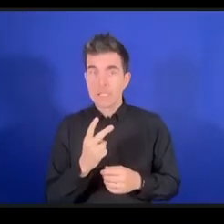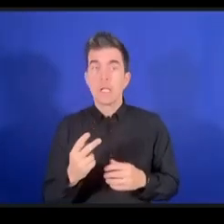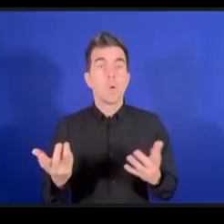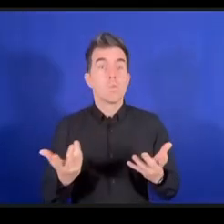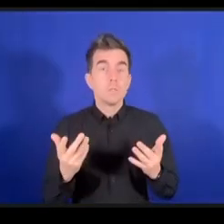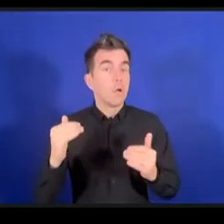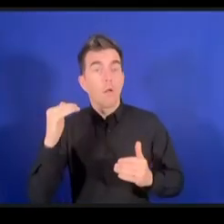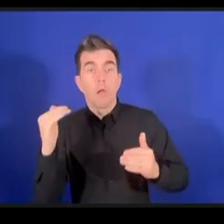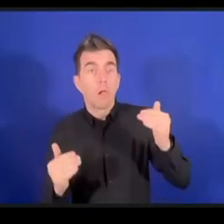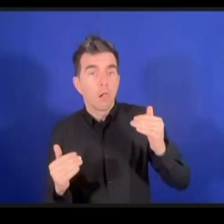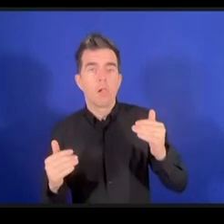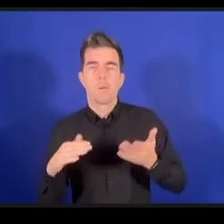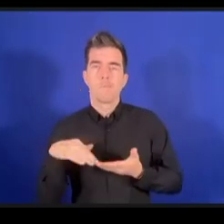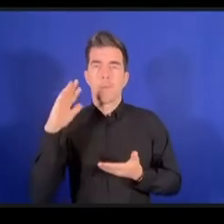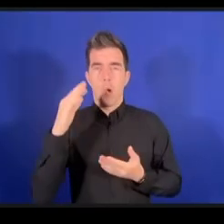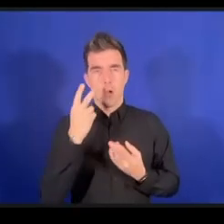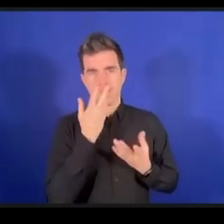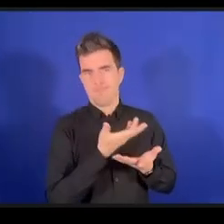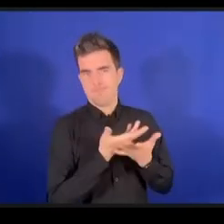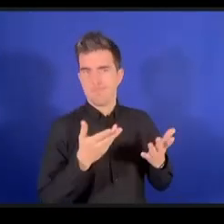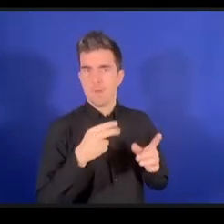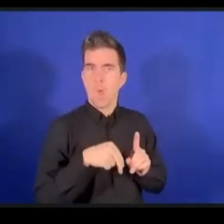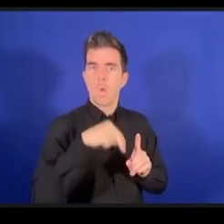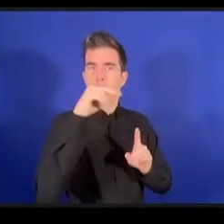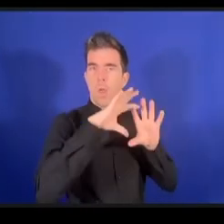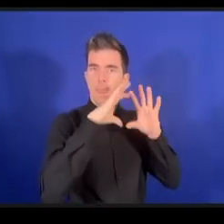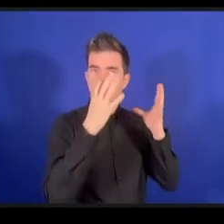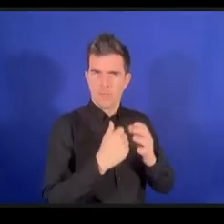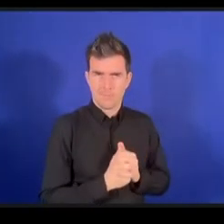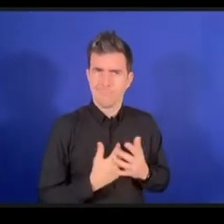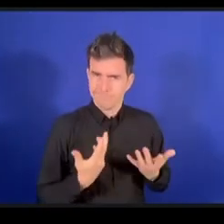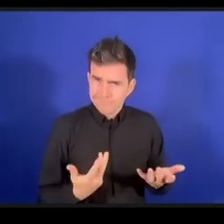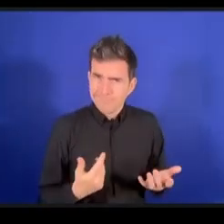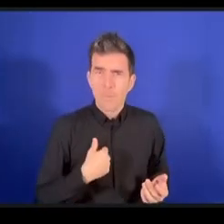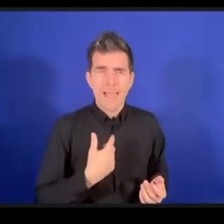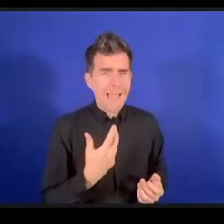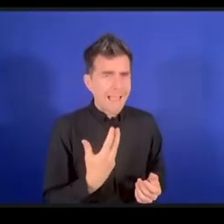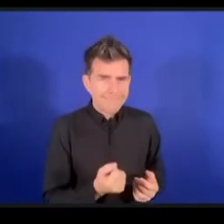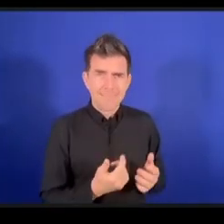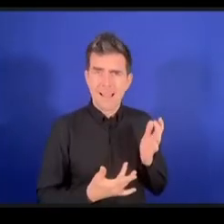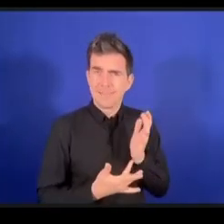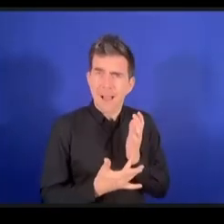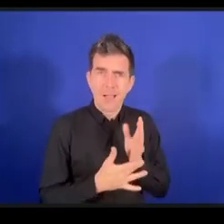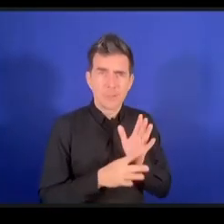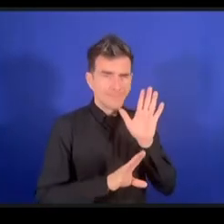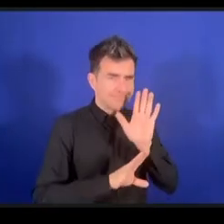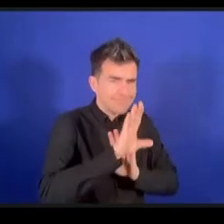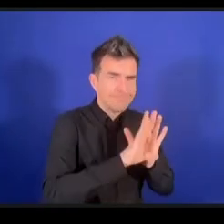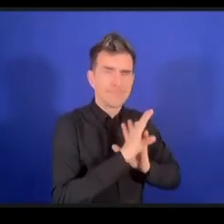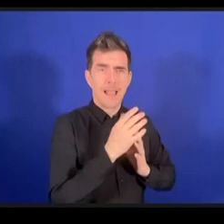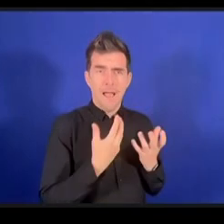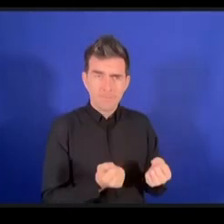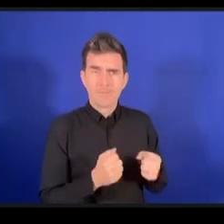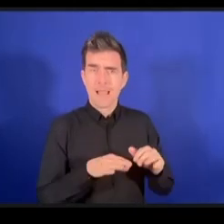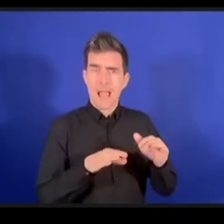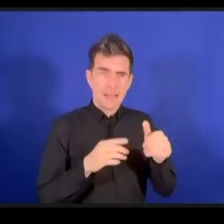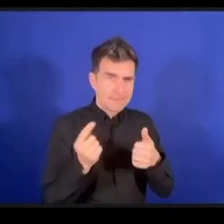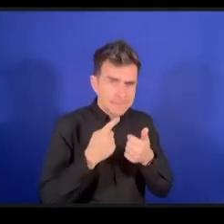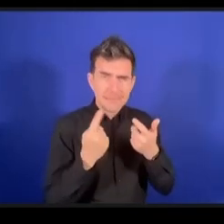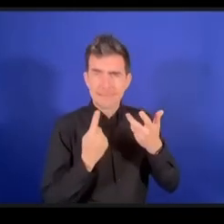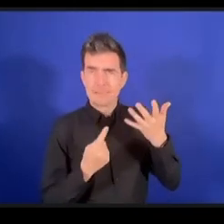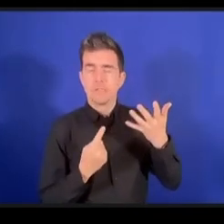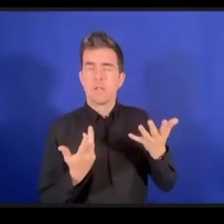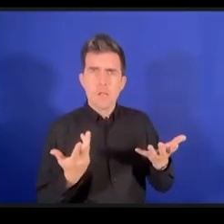على الفرق الكبير الموجود بين الناس في استخدامات